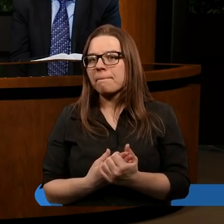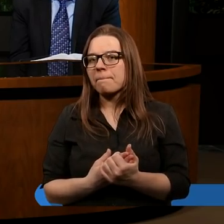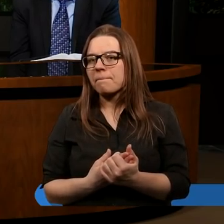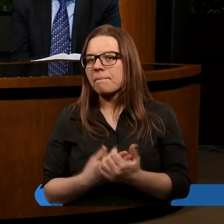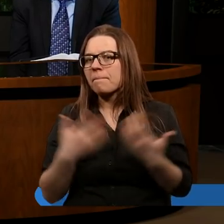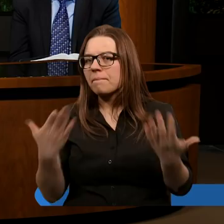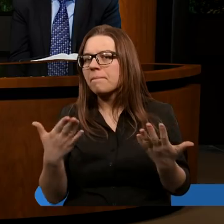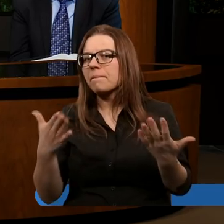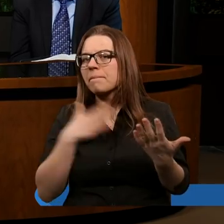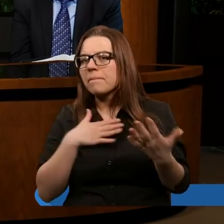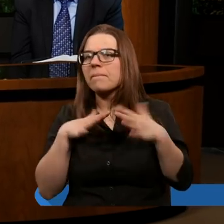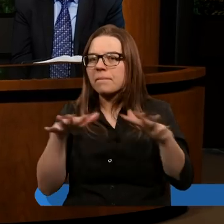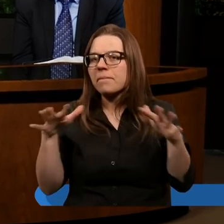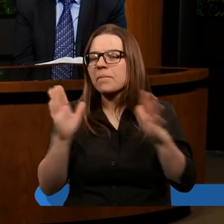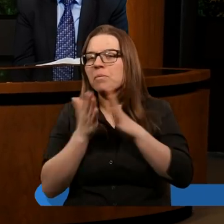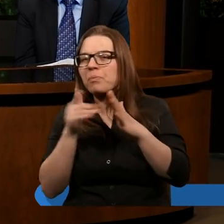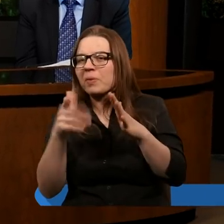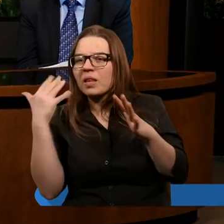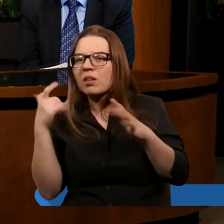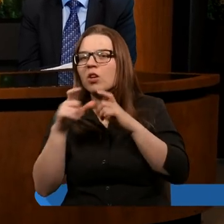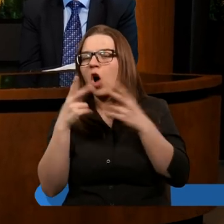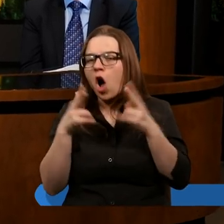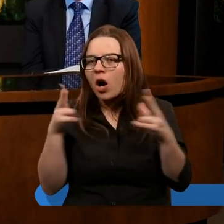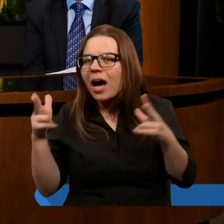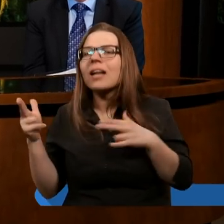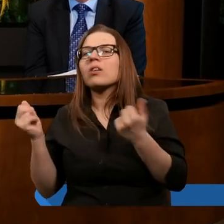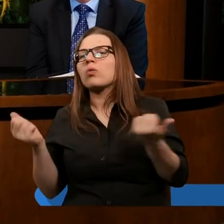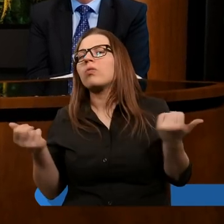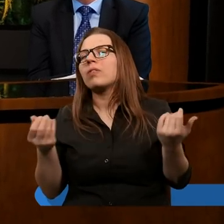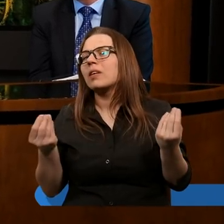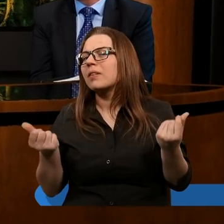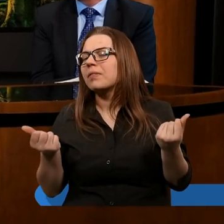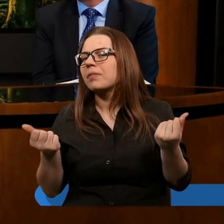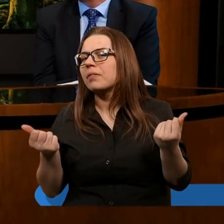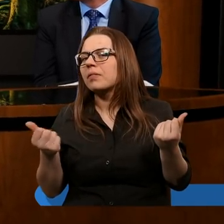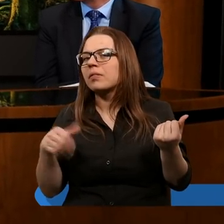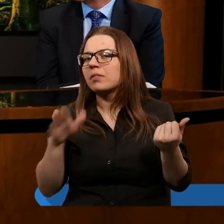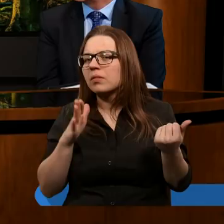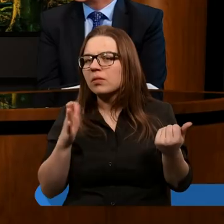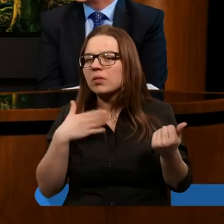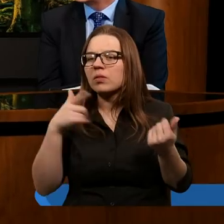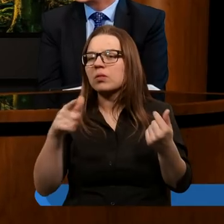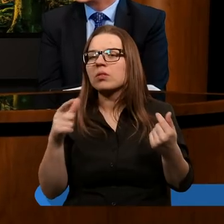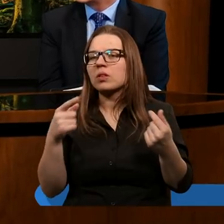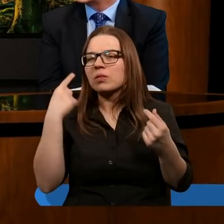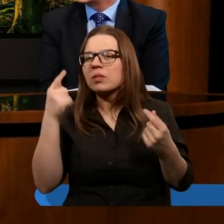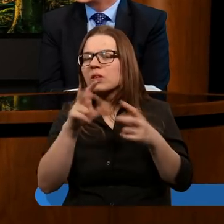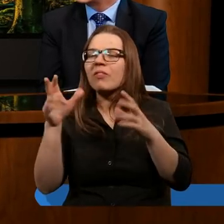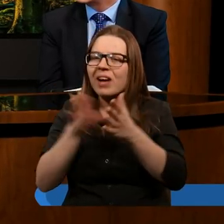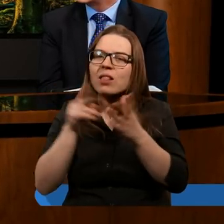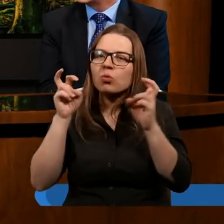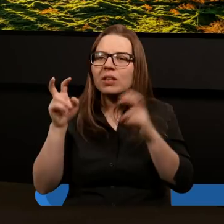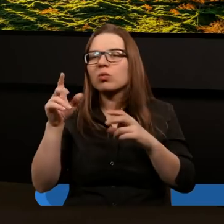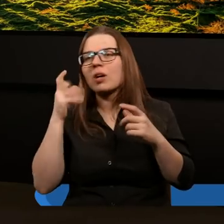znamy wiele książek z tego okresu i mamy w pamięci według autorów, według